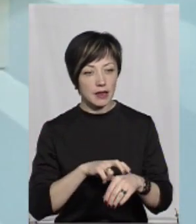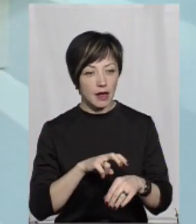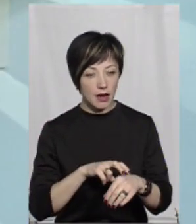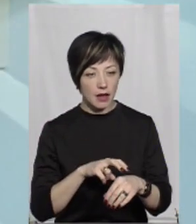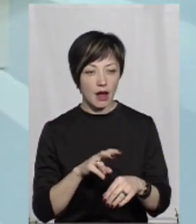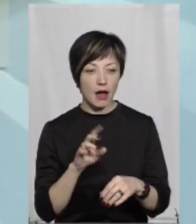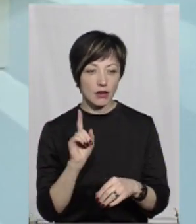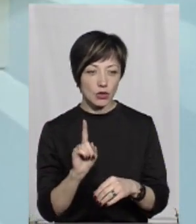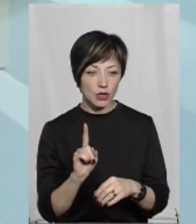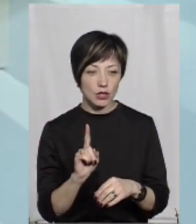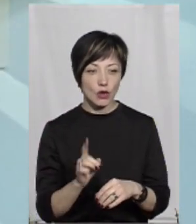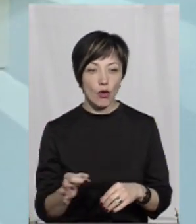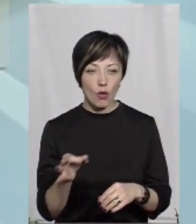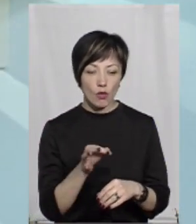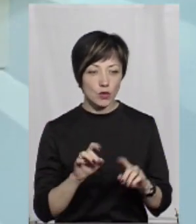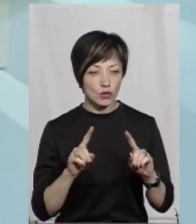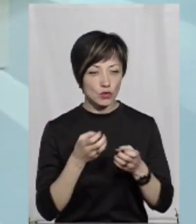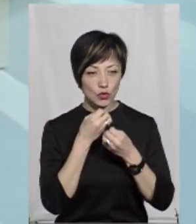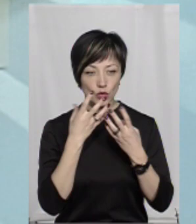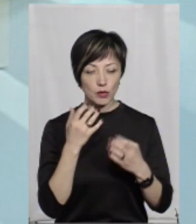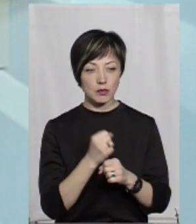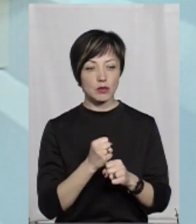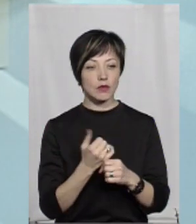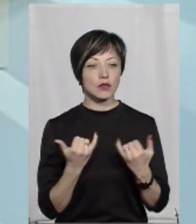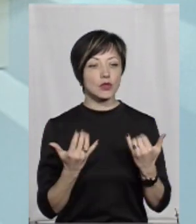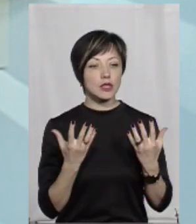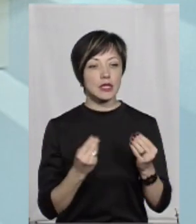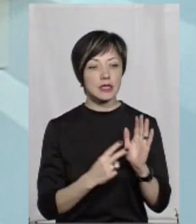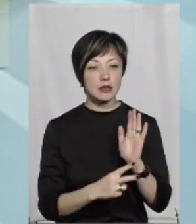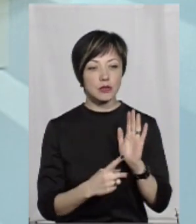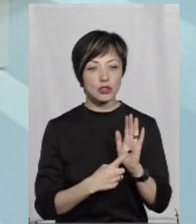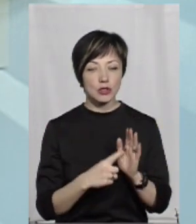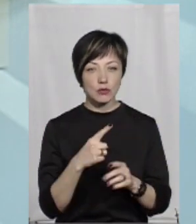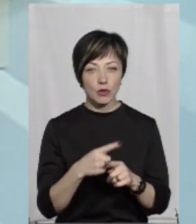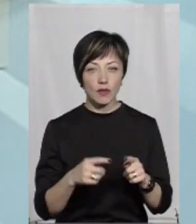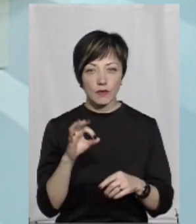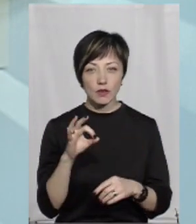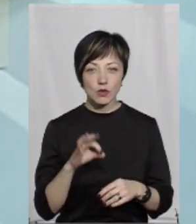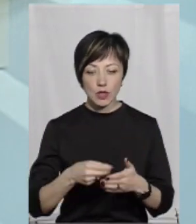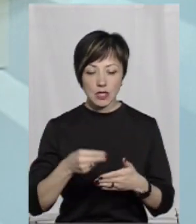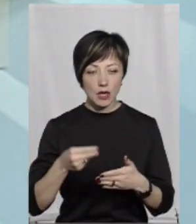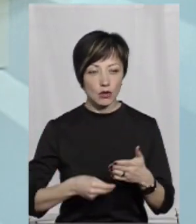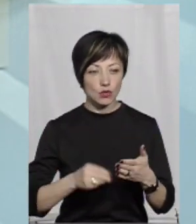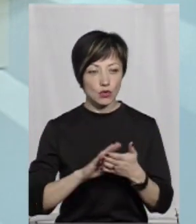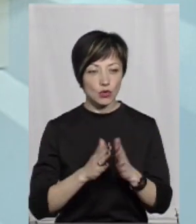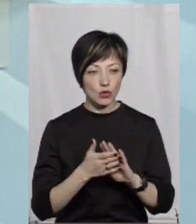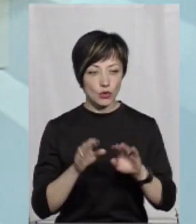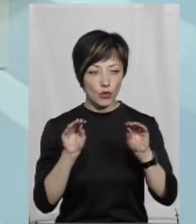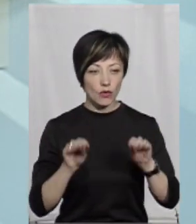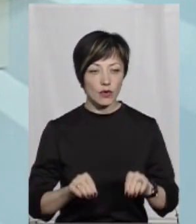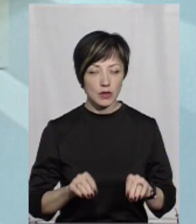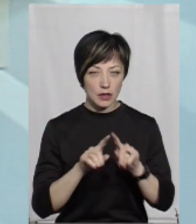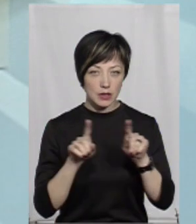декларації. До речі, область дуже спрацювала, ми маємо вже на сьогодні 76,5% заключених угод